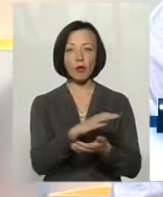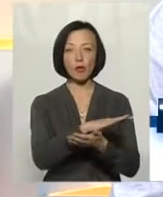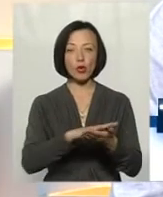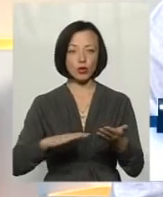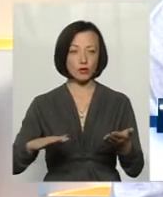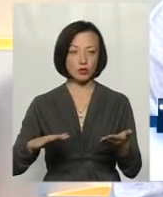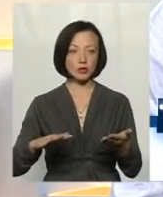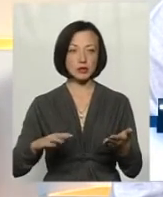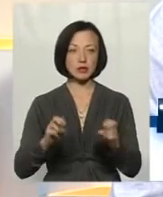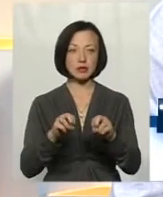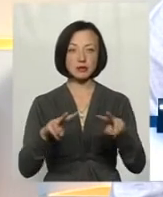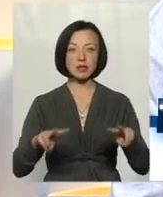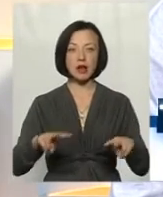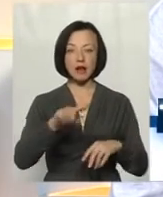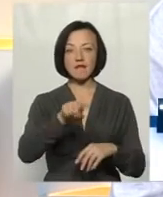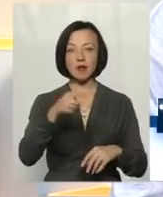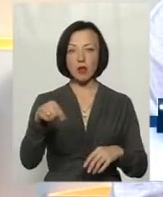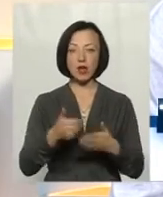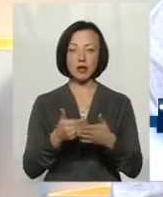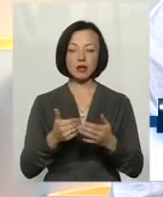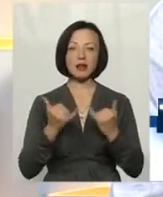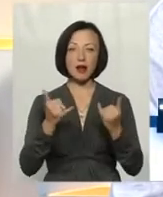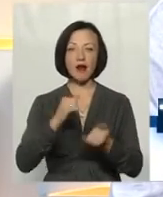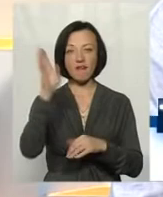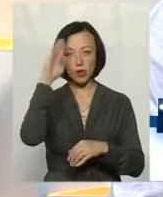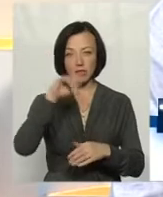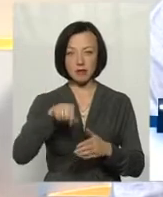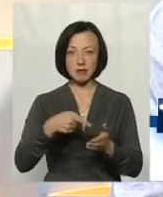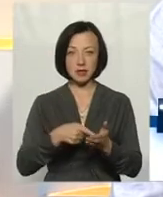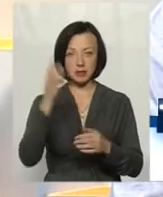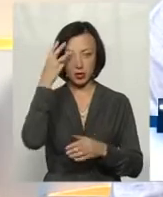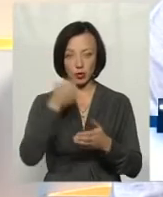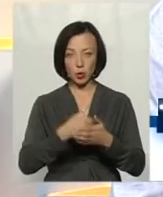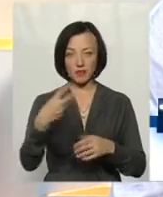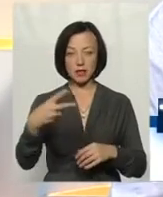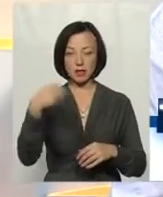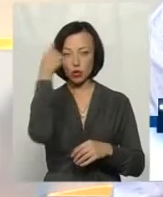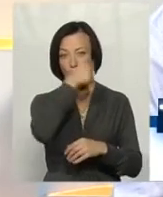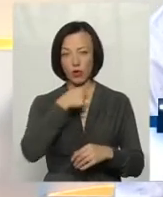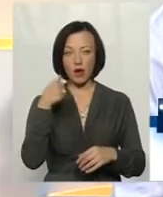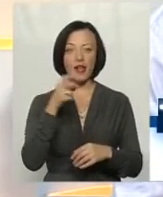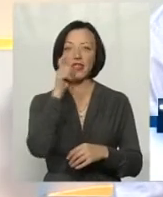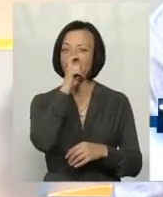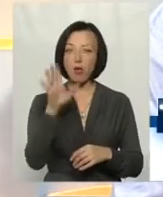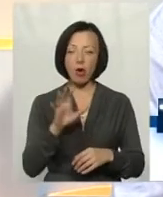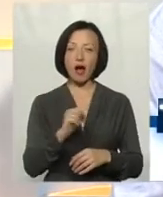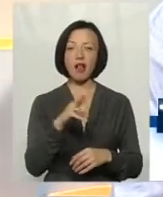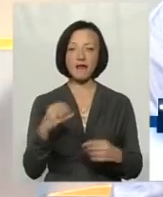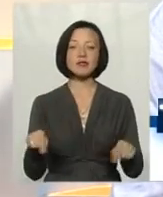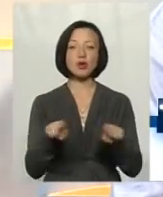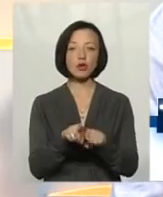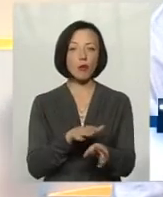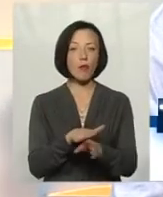спеціальні вимоги для води в містах Хмельницьку до 2020 року. Вона є непогана, але вона все одно